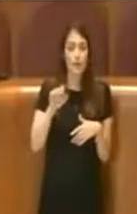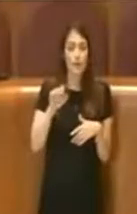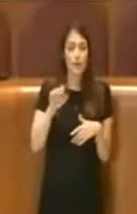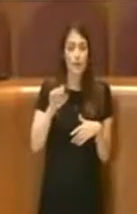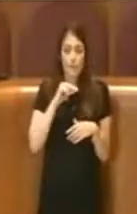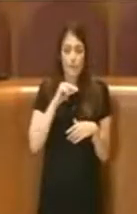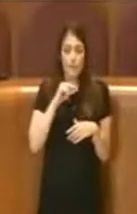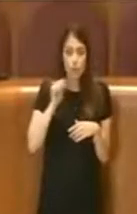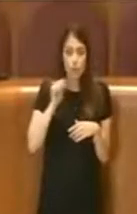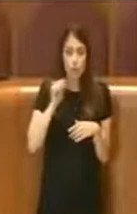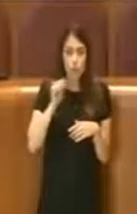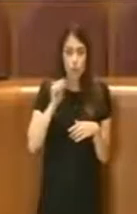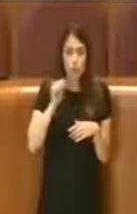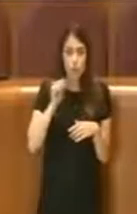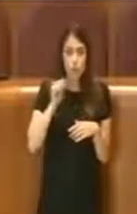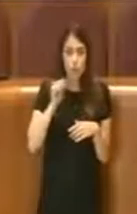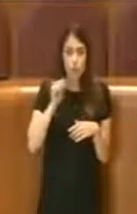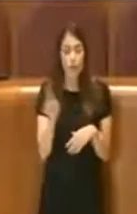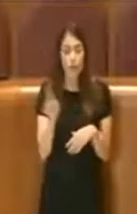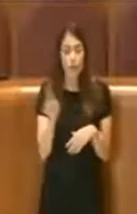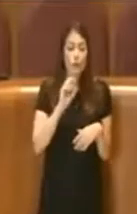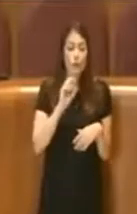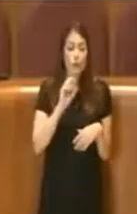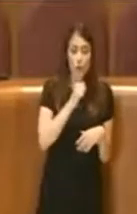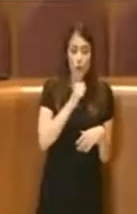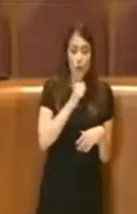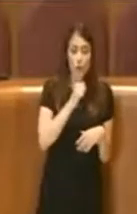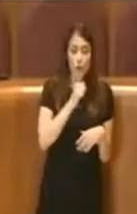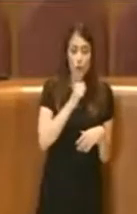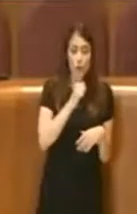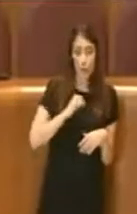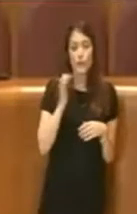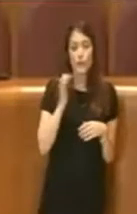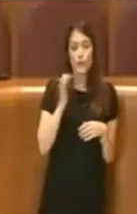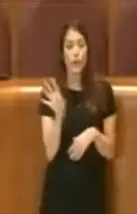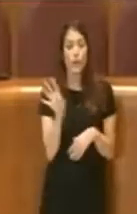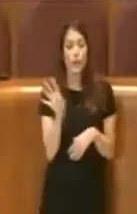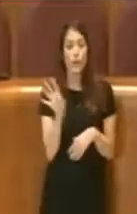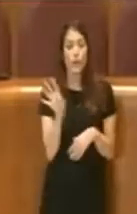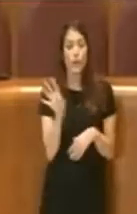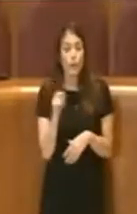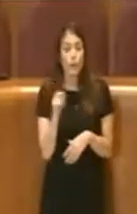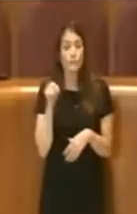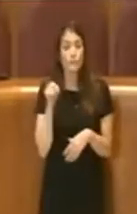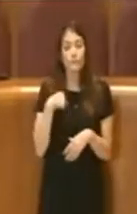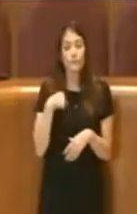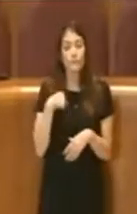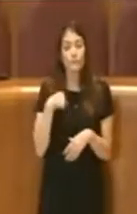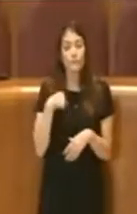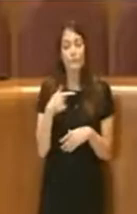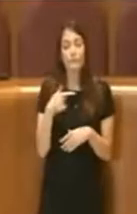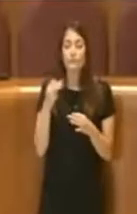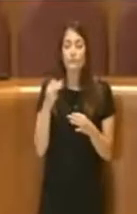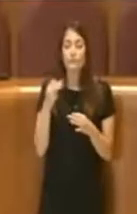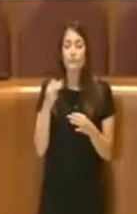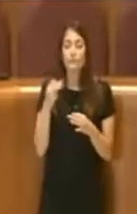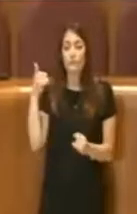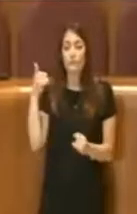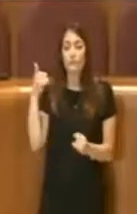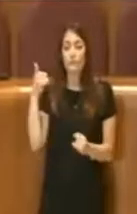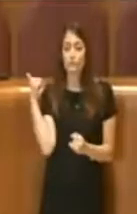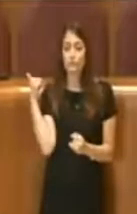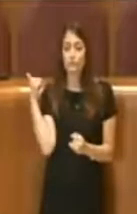'ultimo crudele atto del 3 giugno 1944, culminato con l'uccisione in